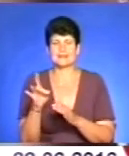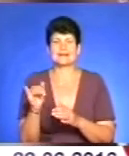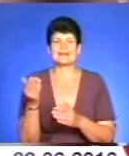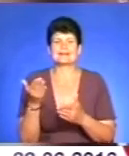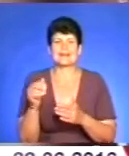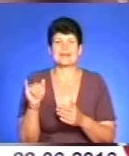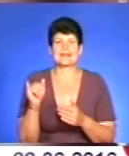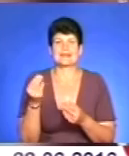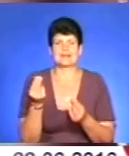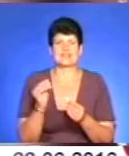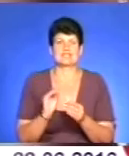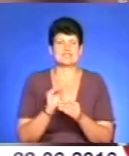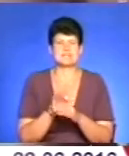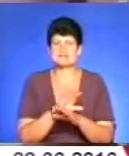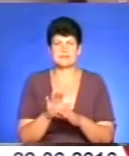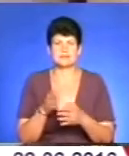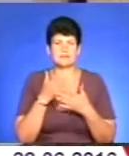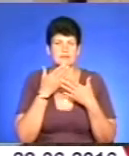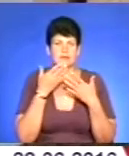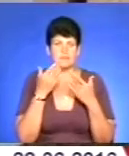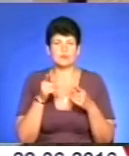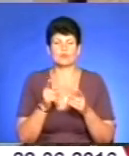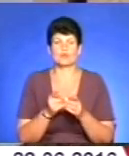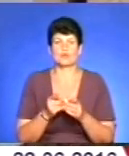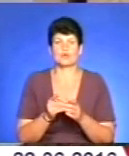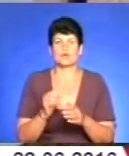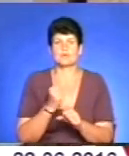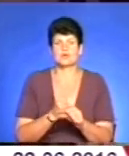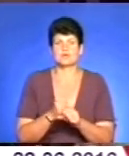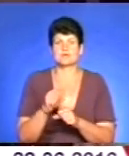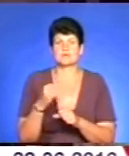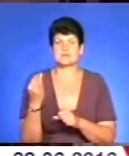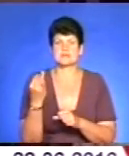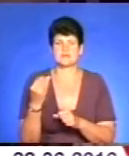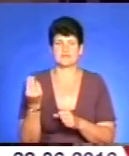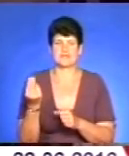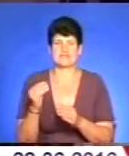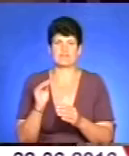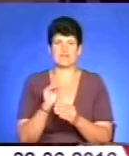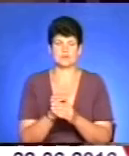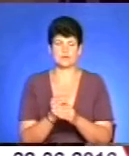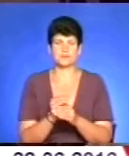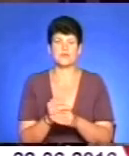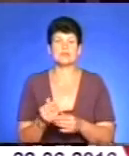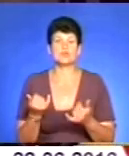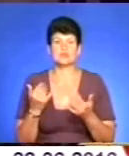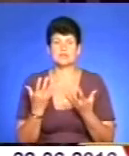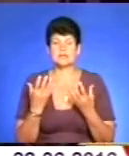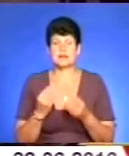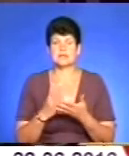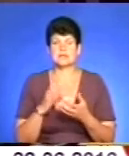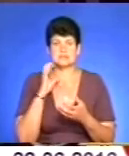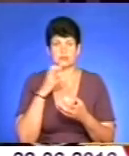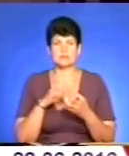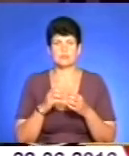не залучені. Тому його керівники працюють над тим, аби зацікавити інвесторів. На сьогоднішній день є досить така серйозна і проблемне